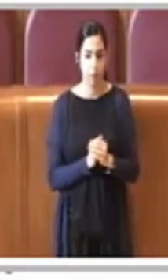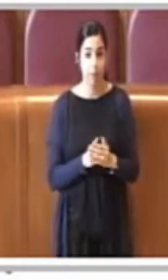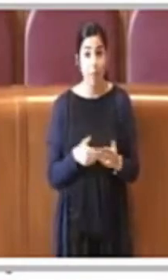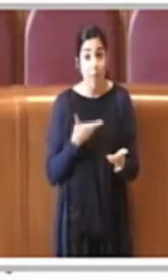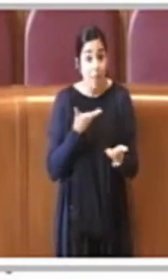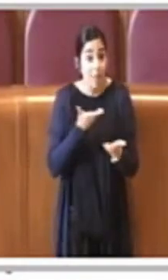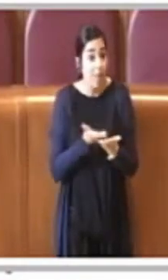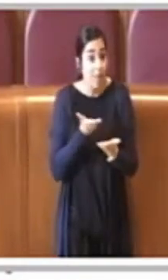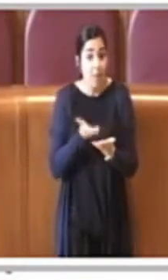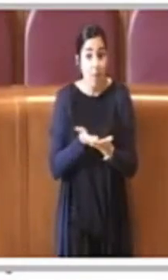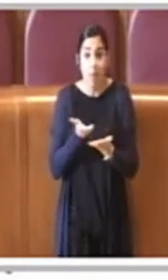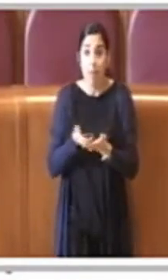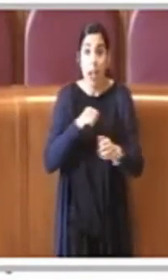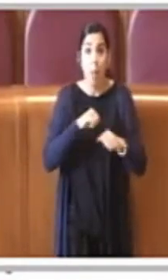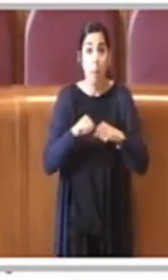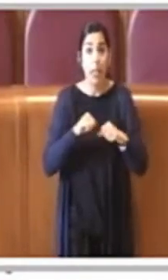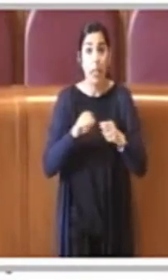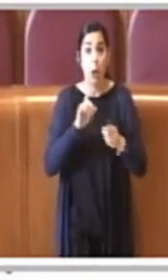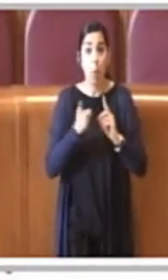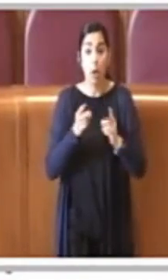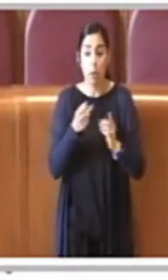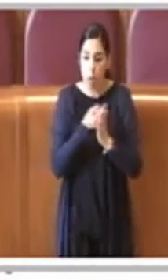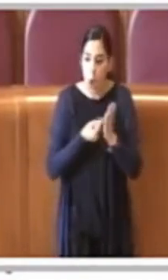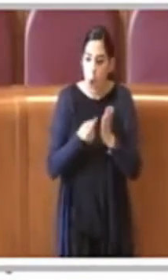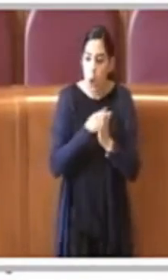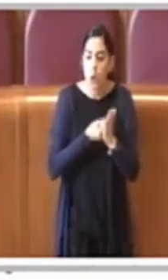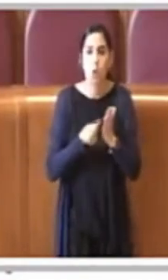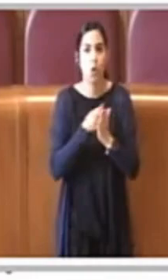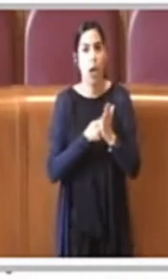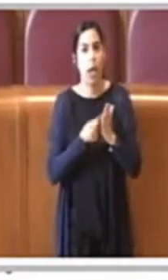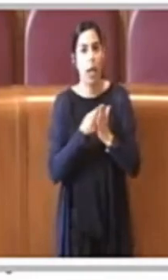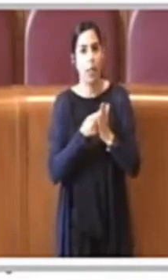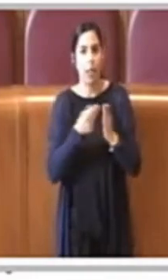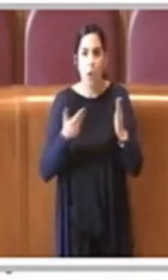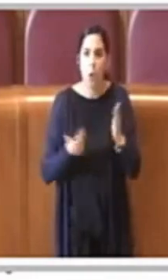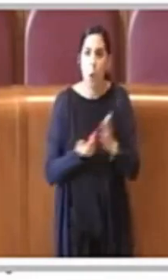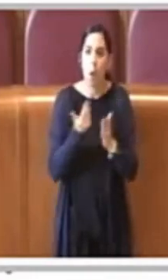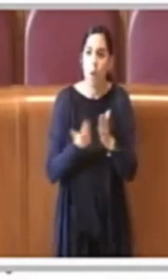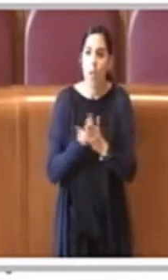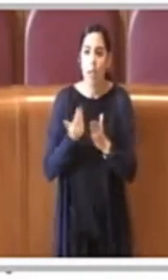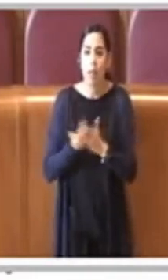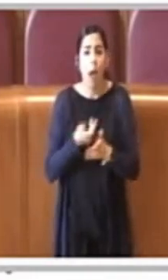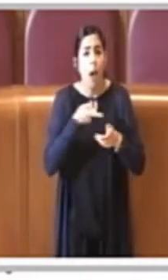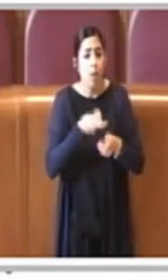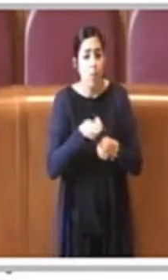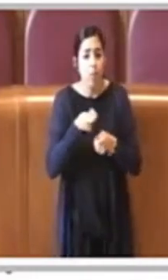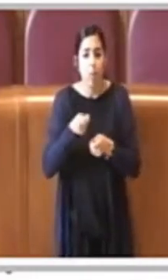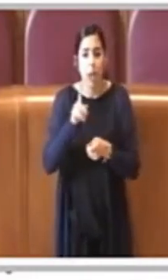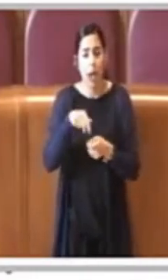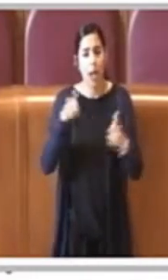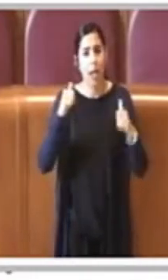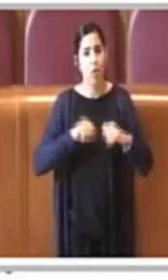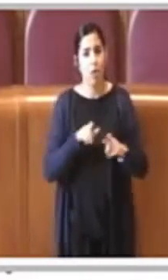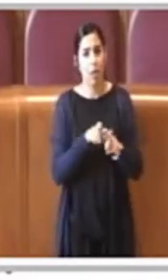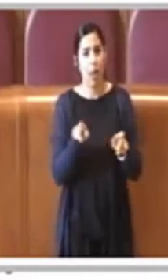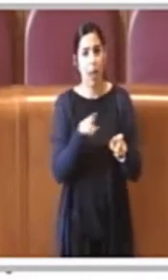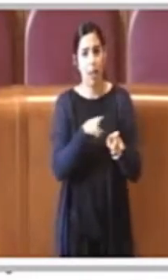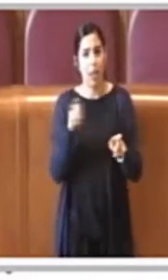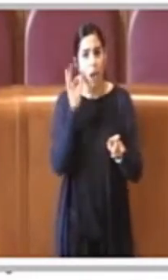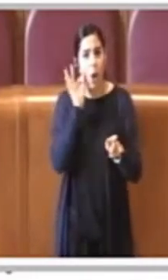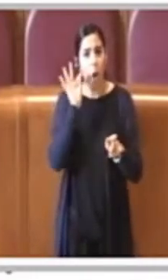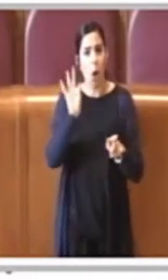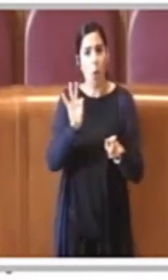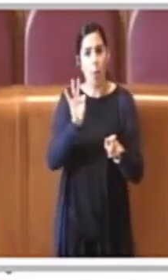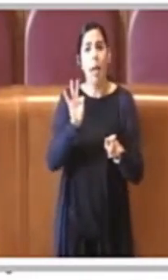progetti o comunque idee innovative e di coinvolgere e stimolare la comunità locale in percorsi volti ovviamente all'implementazione del